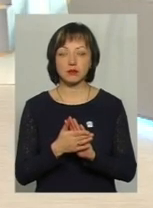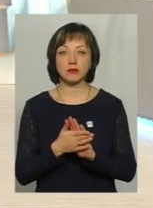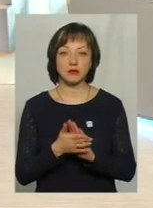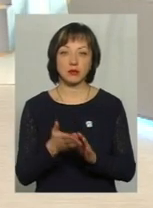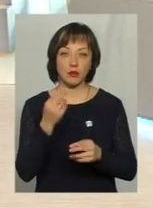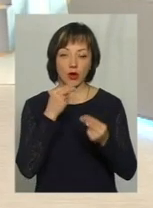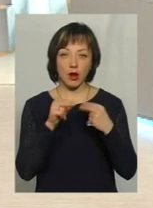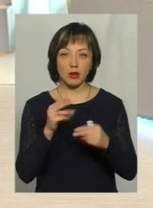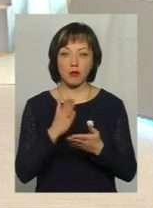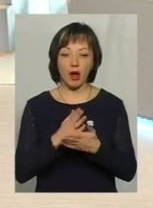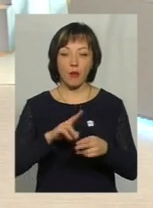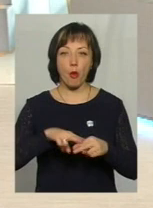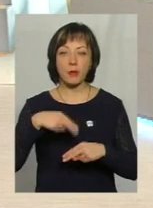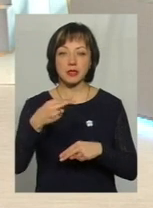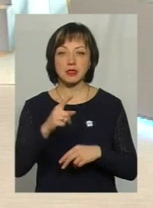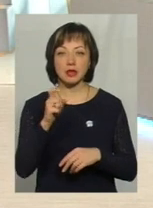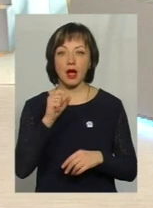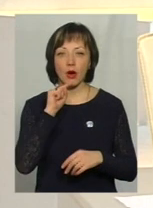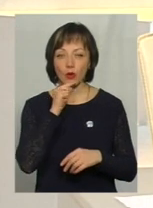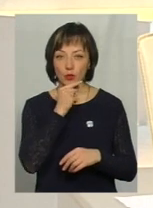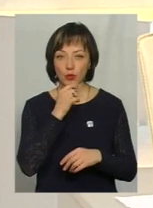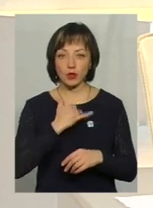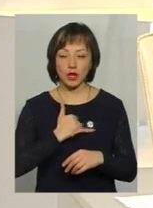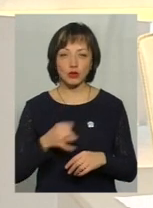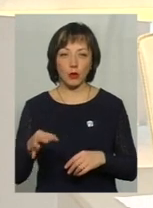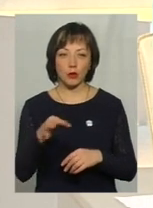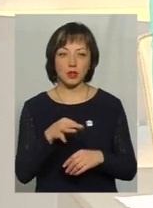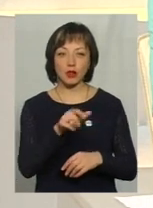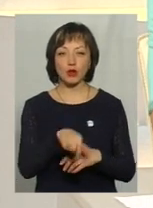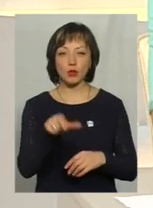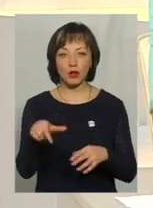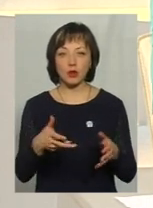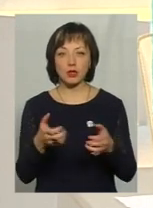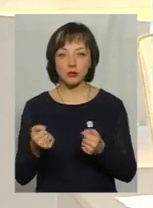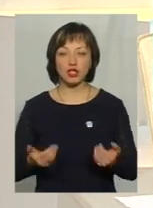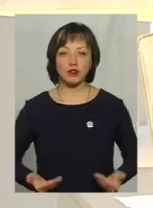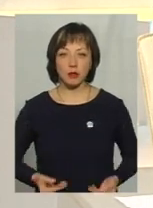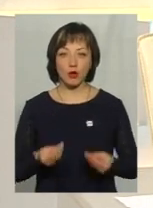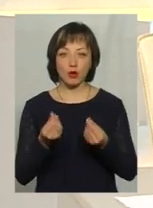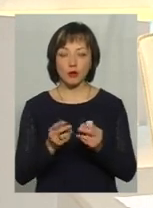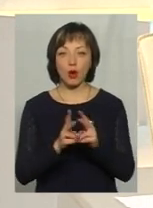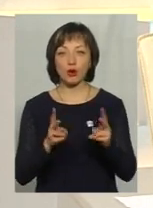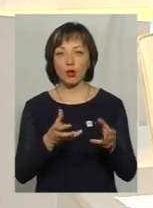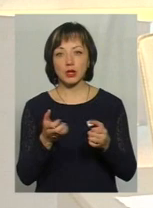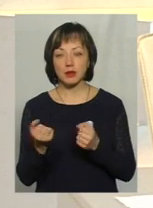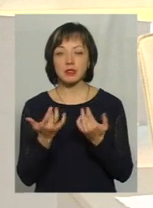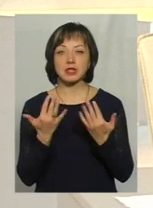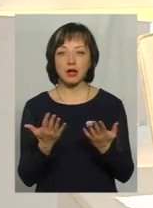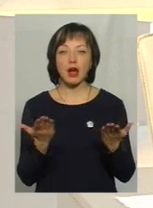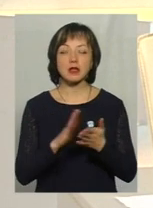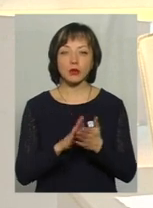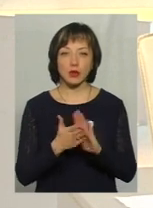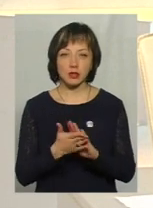Маємо компенсацію за економію в нашій області. Люди отримали живими грошима. Хто отримав? Скільки?